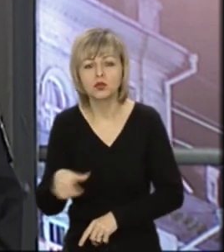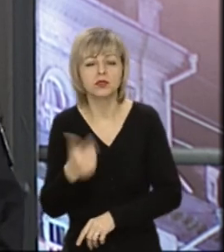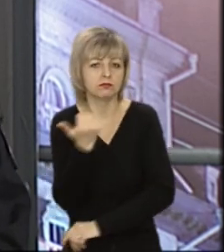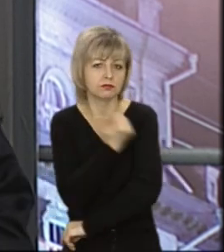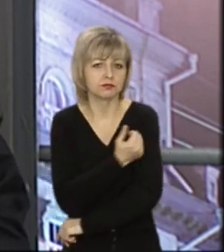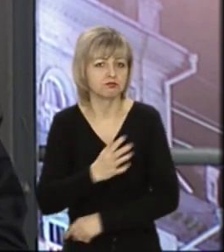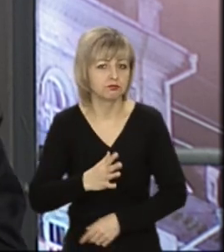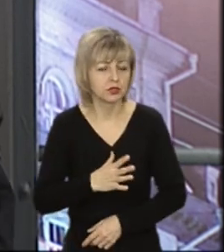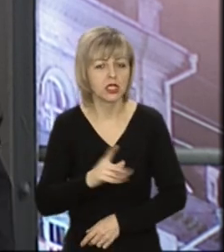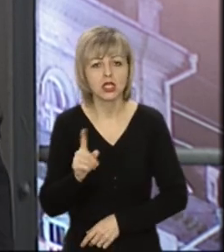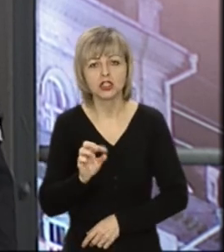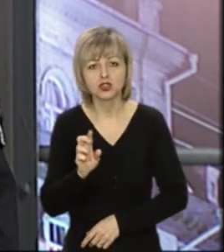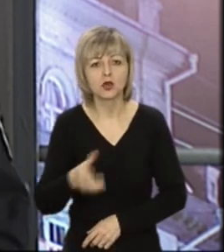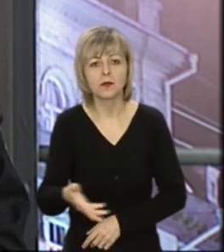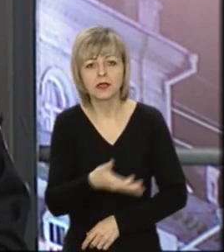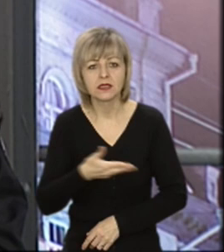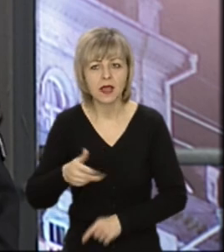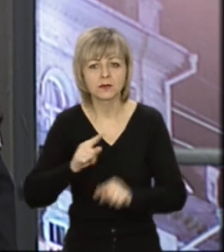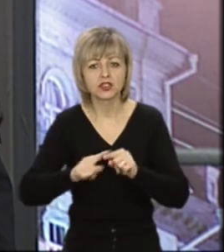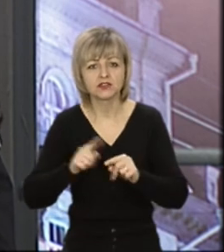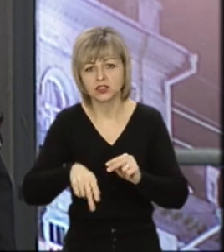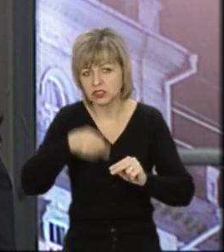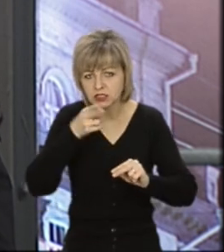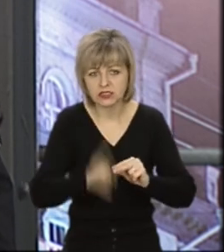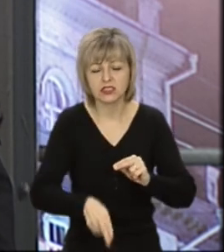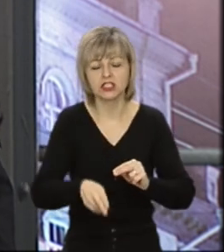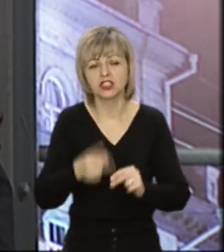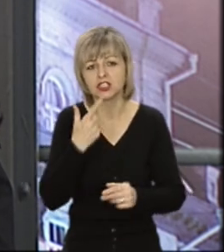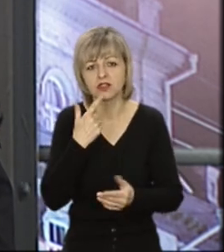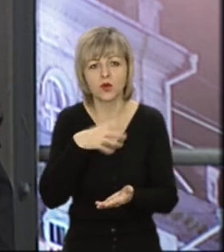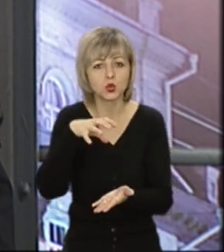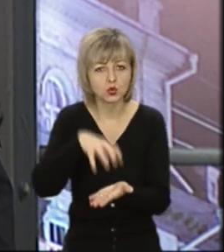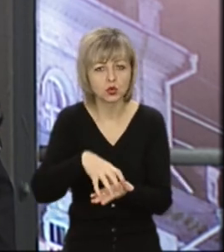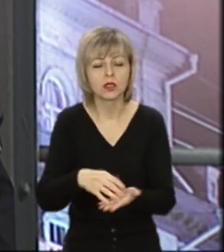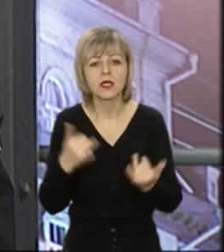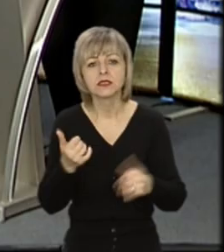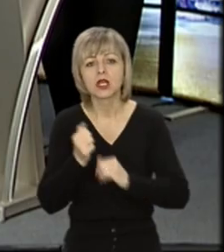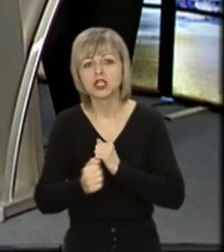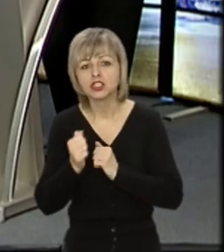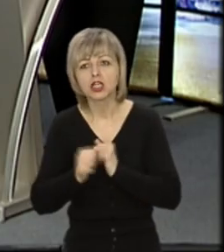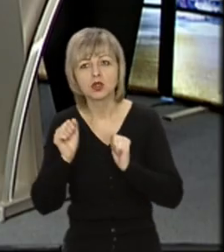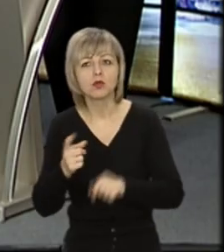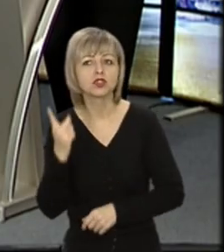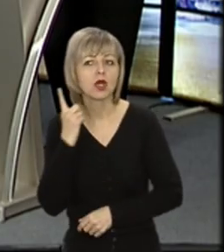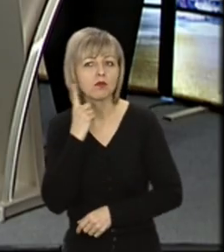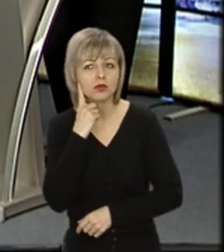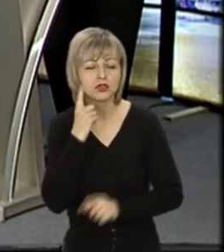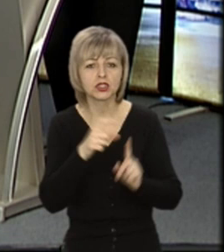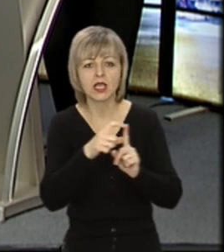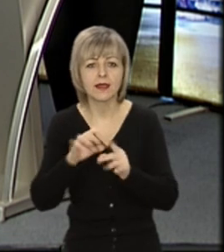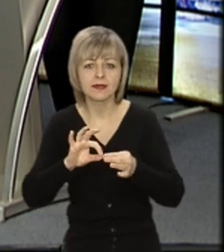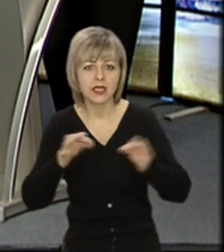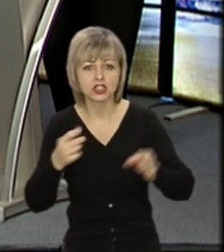дозу вакцини. Щоб нам якнайшвидше вийти з тої червоної зони. Зараз просто дуже часто можна почути тезу